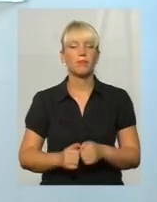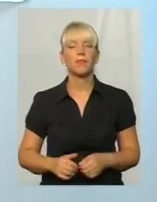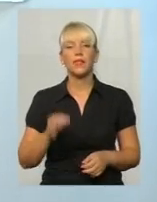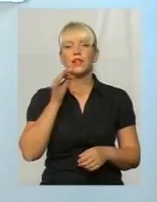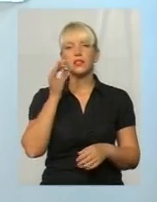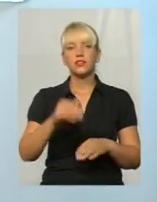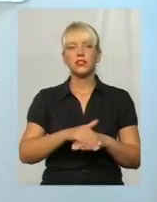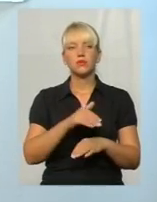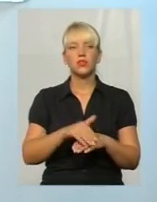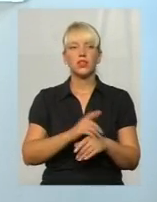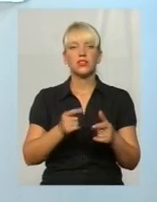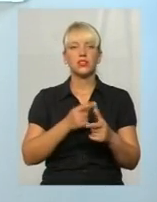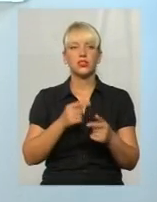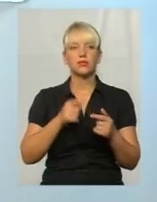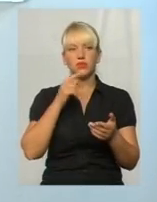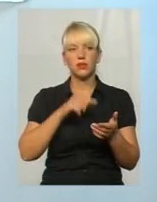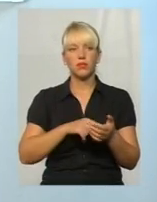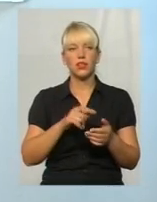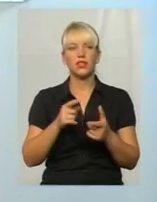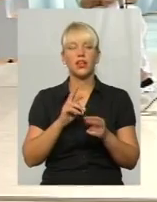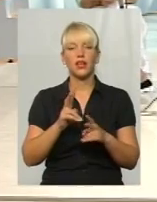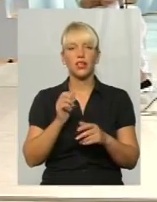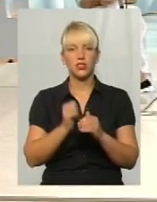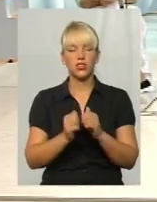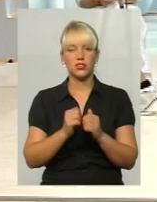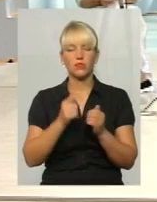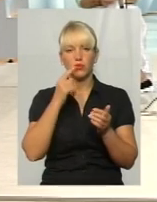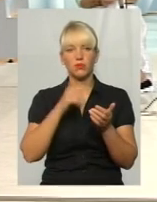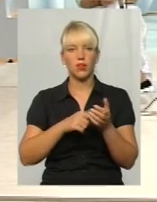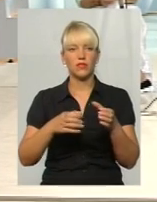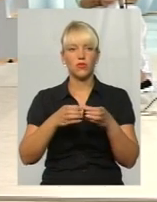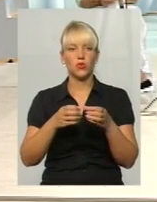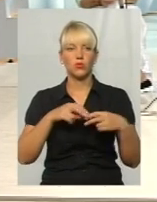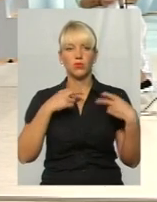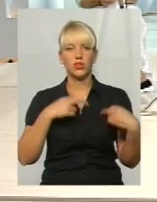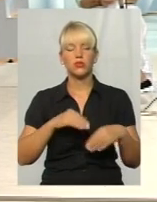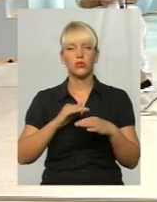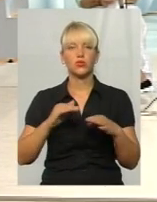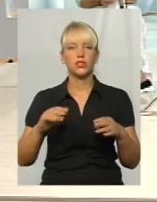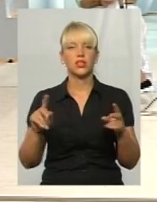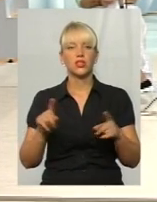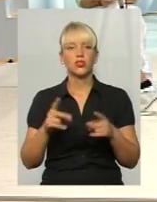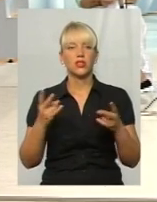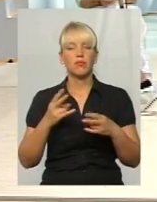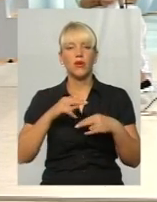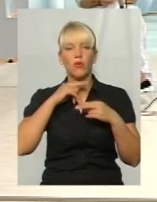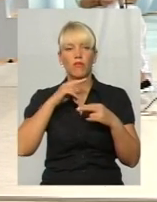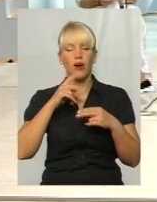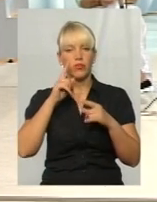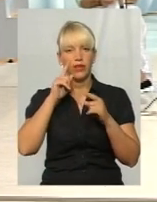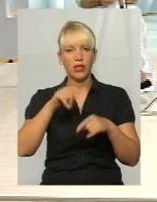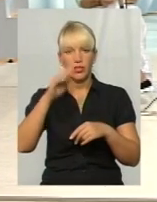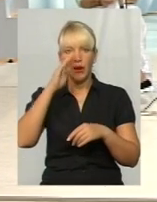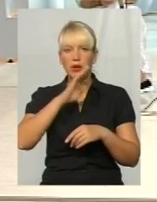чи потрапляють в групи, як часто в групи ризику потрапляють діти? І на що варто звертати увагу батькам?